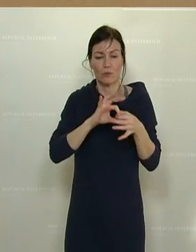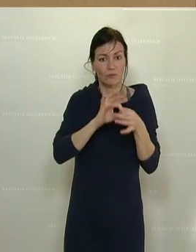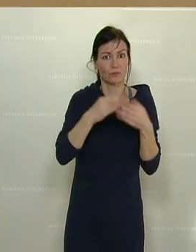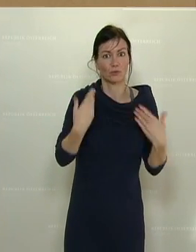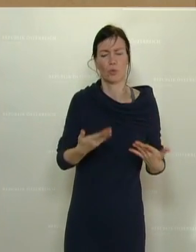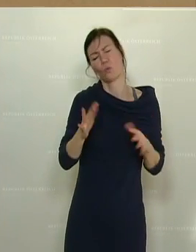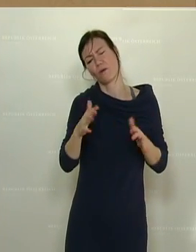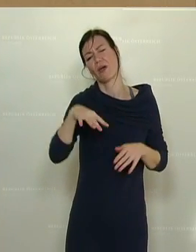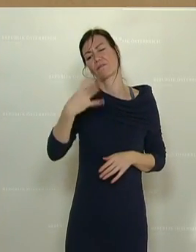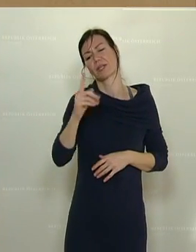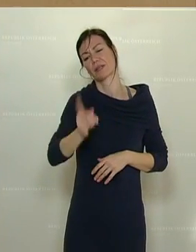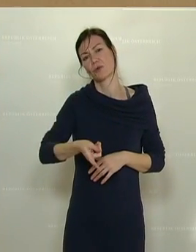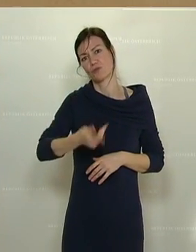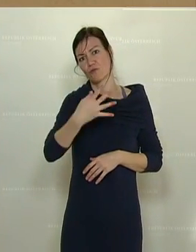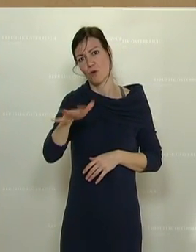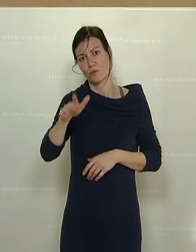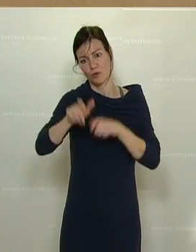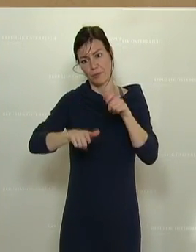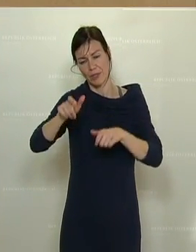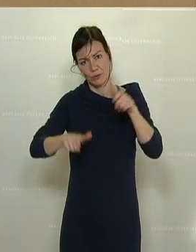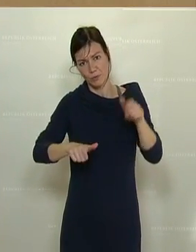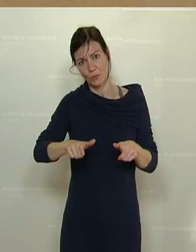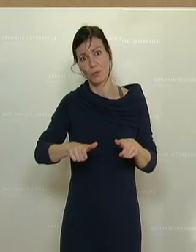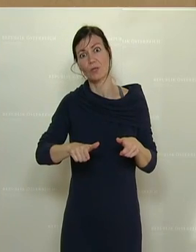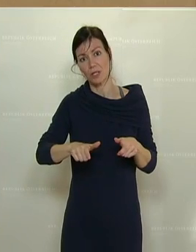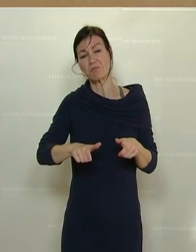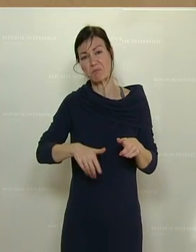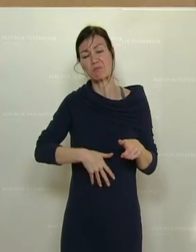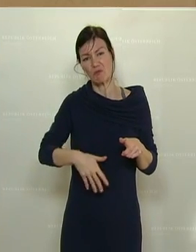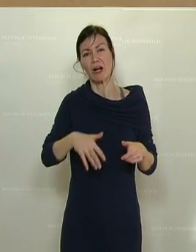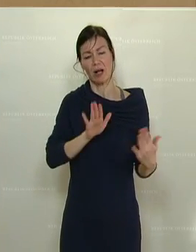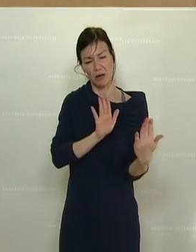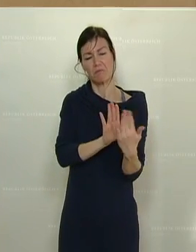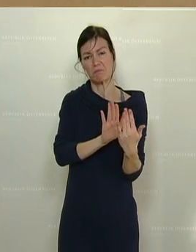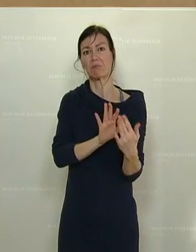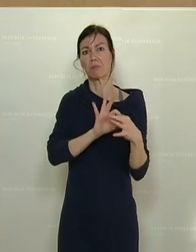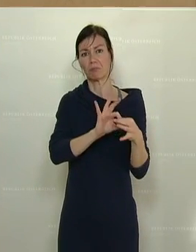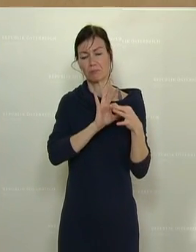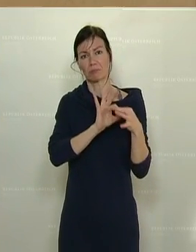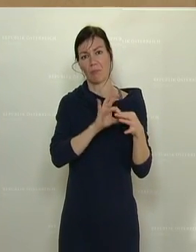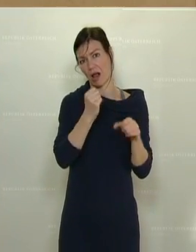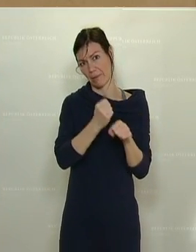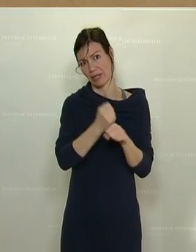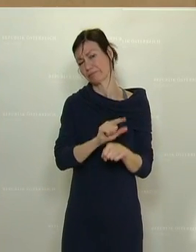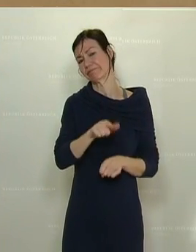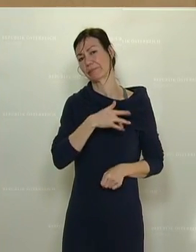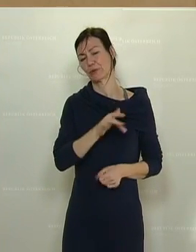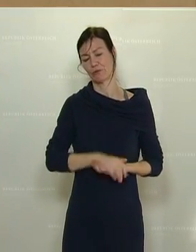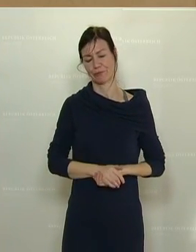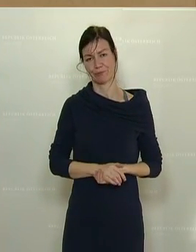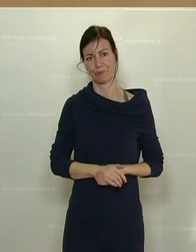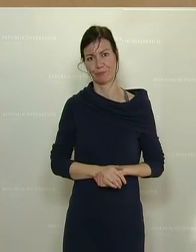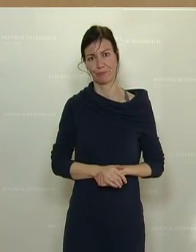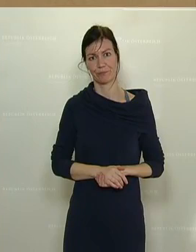rund 4.500 Arbeitnehmerinnen in körpernahen Berufen betroffen. Uns ist der verstärkte